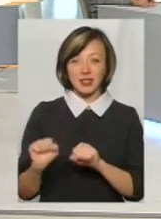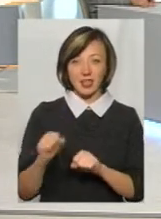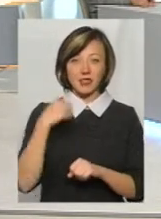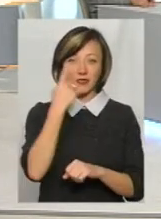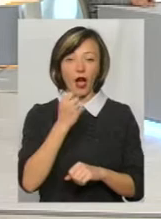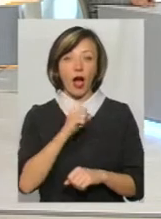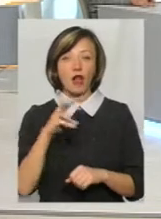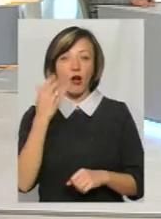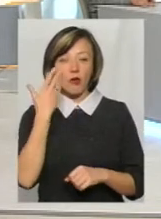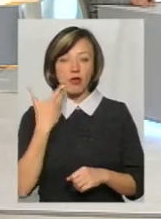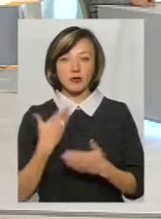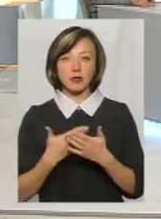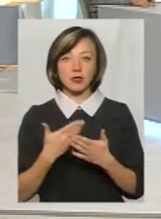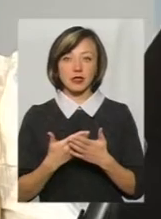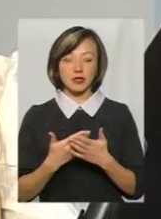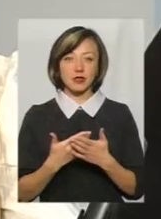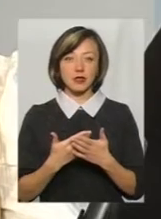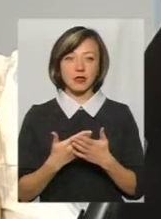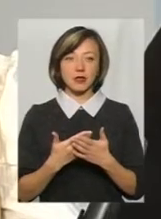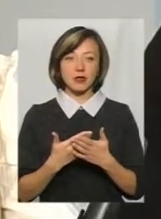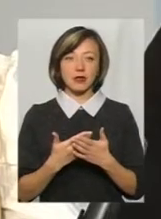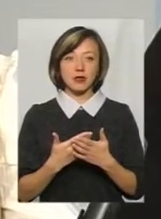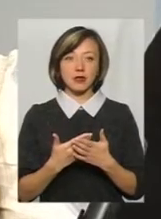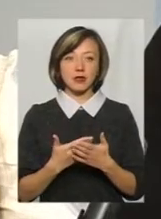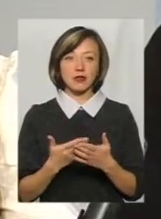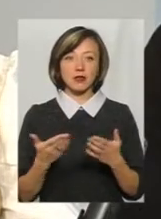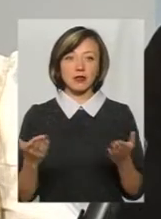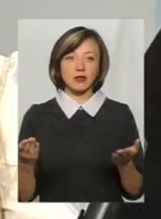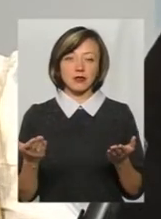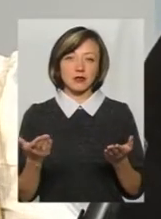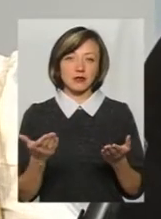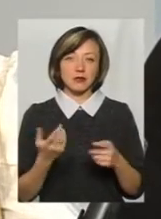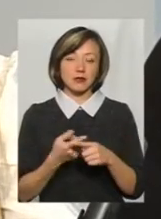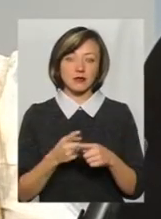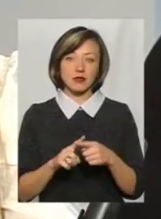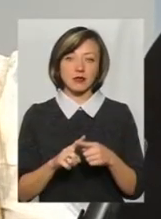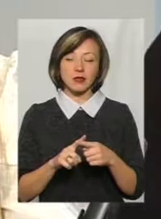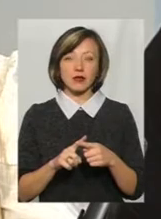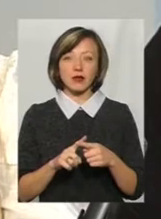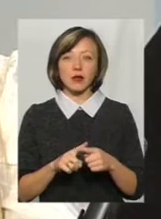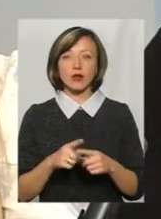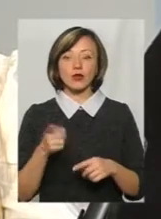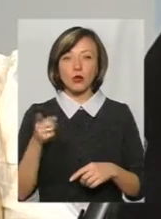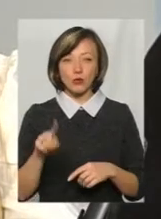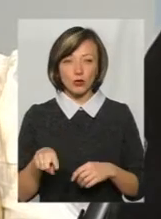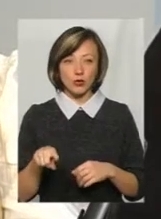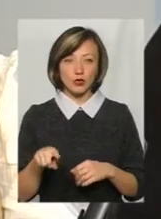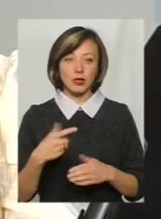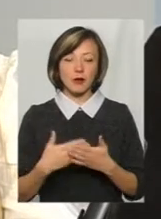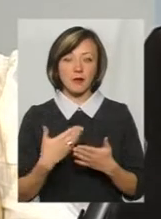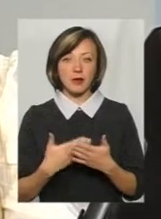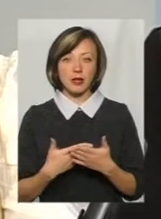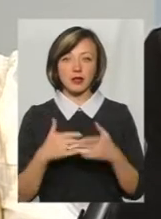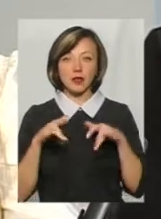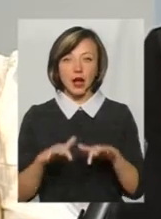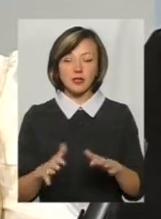коли депутат може з Мальдів спостерігати, як з нього знімають недоторканість, то трохи ненормально, по-моєму. Тому, наприклад, якщо б це